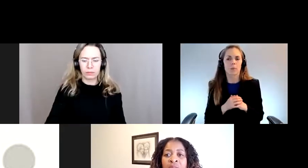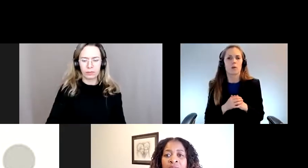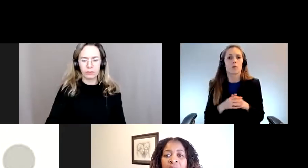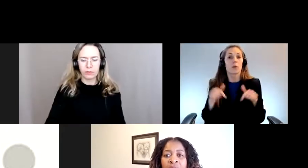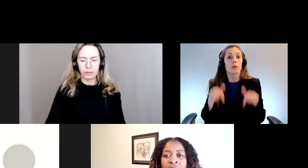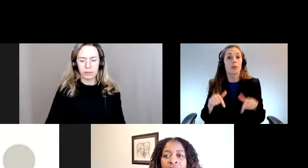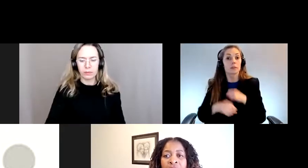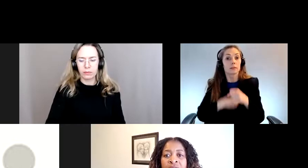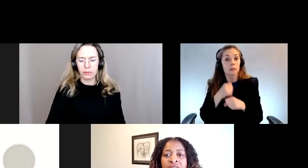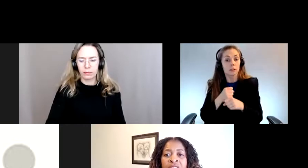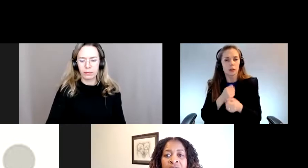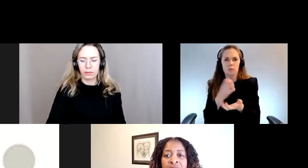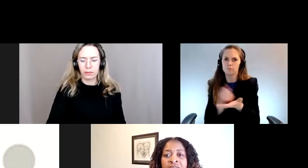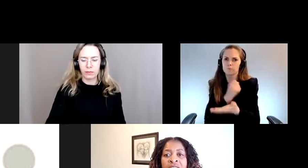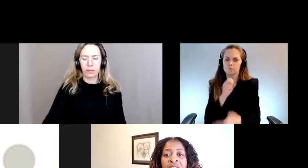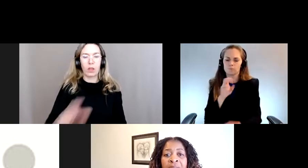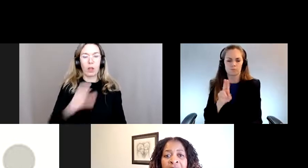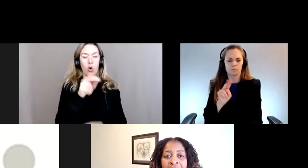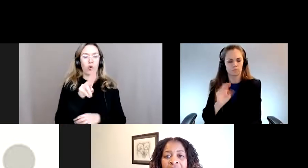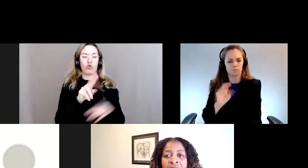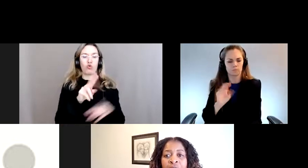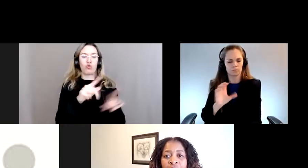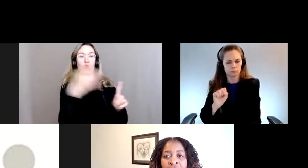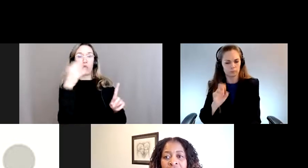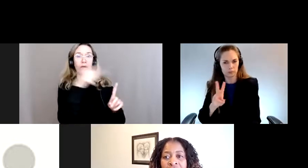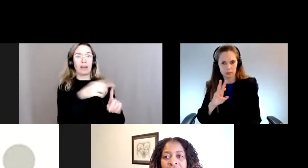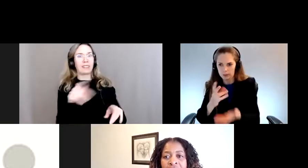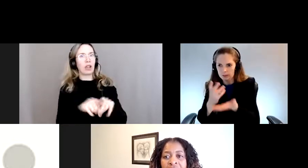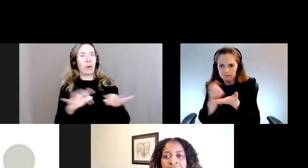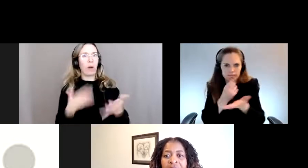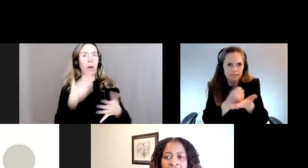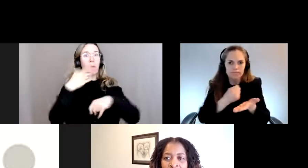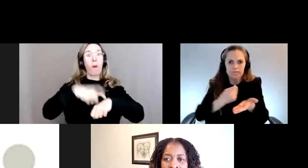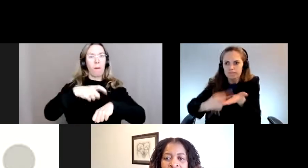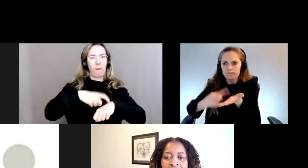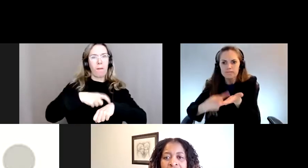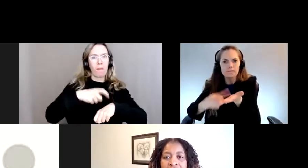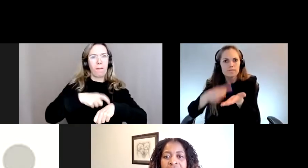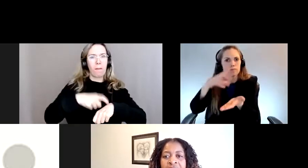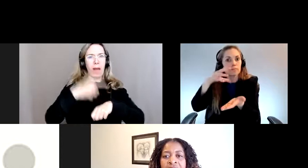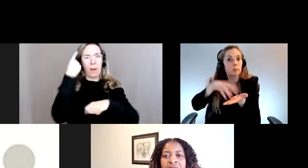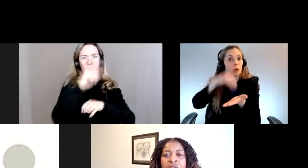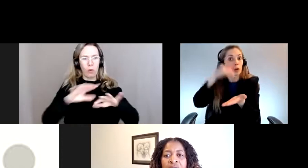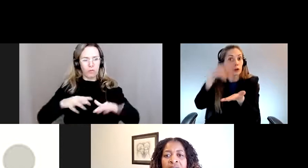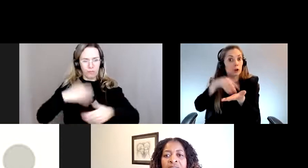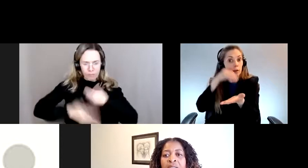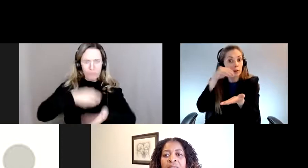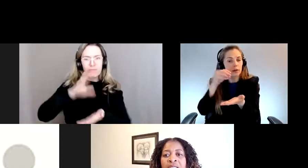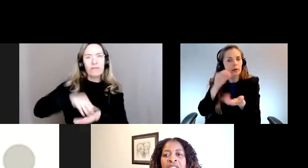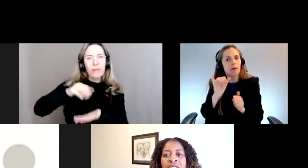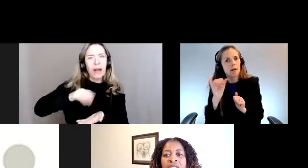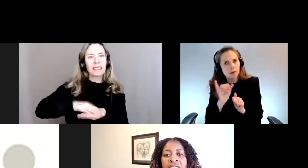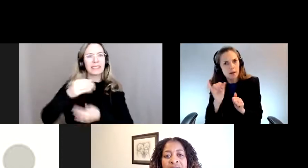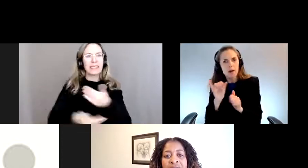Nous considérons la conférence de l'ONU de cette année comme une occasion importante de nous lancer sur la voie de l'apprentissage